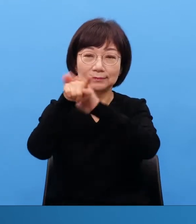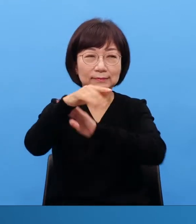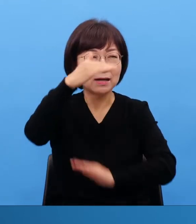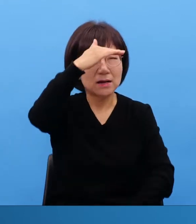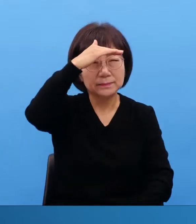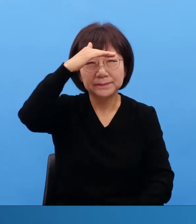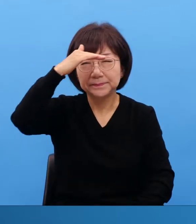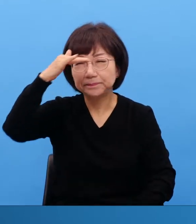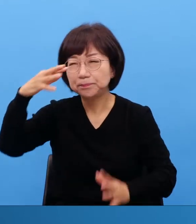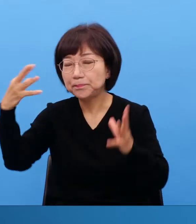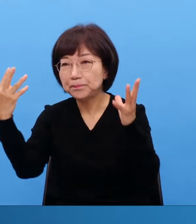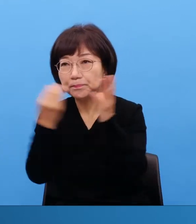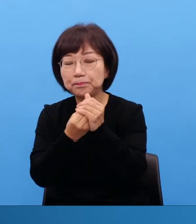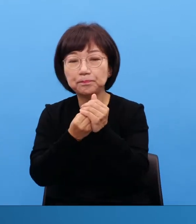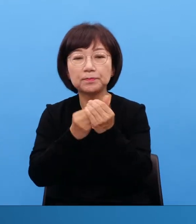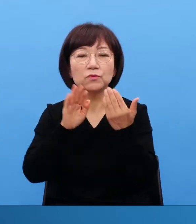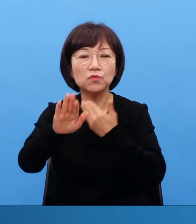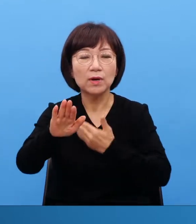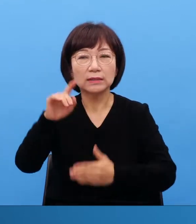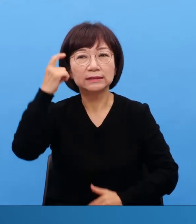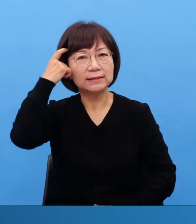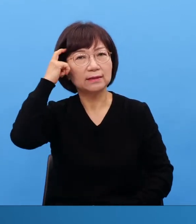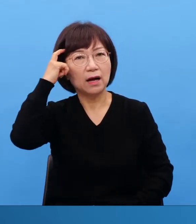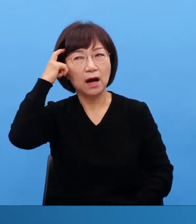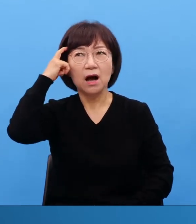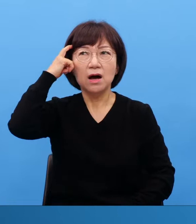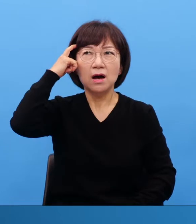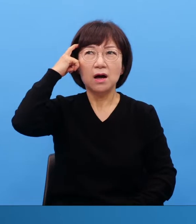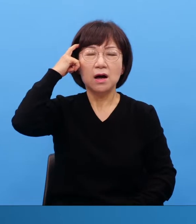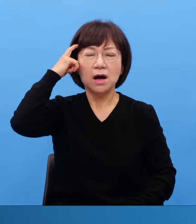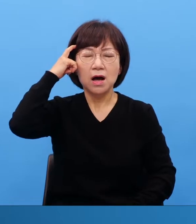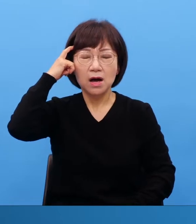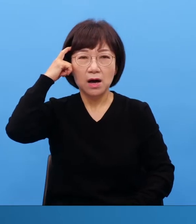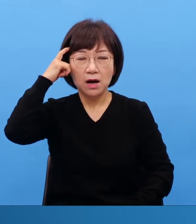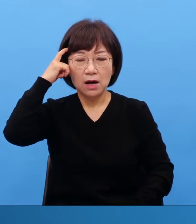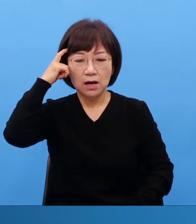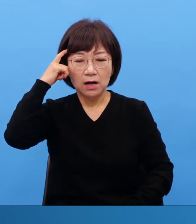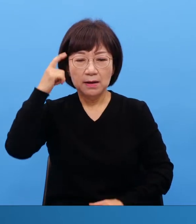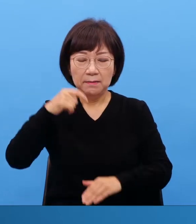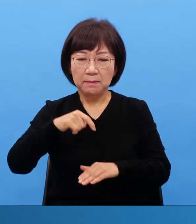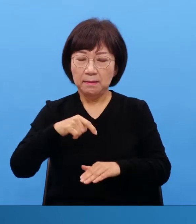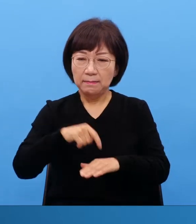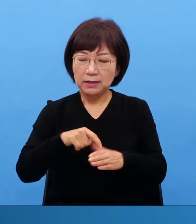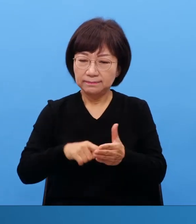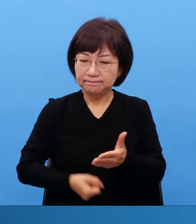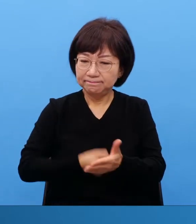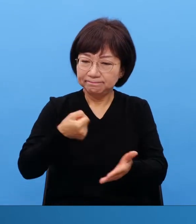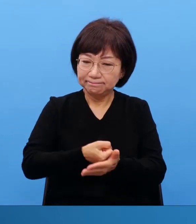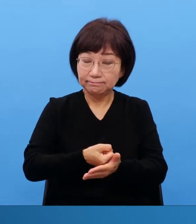특히 유대인 같은 경우는 완전히 그냥 마음을 확정하는거죠